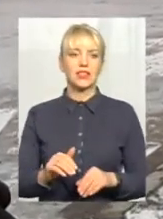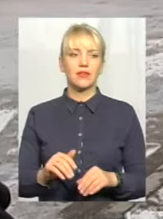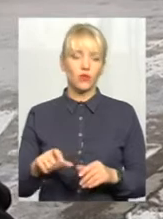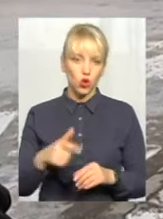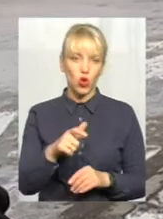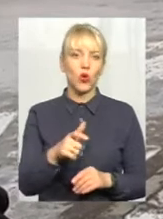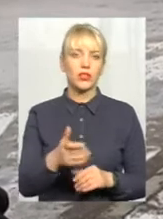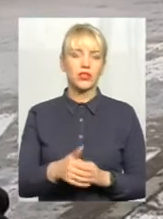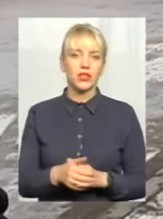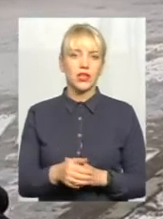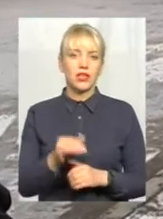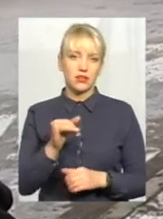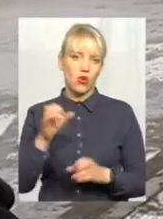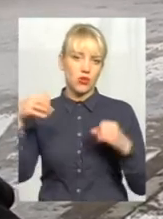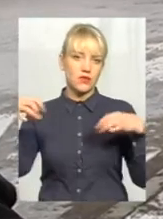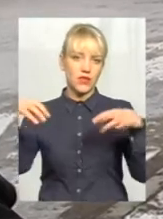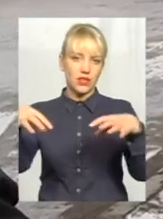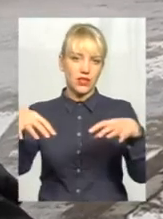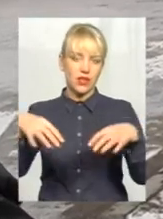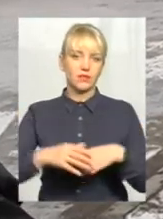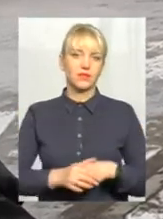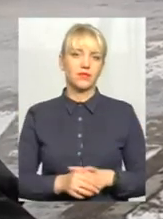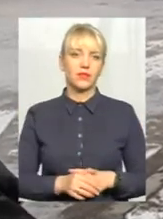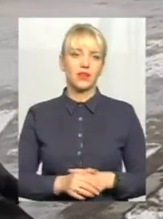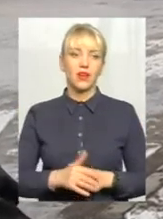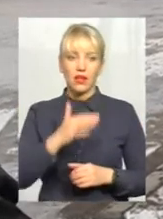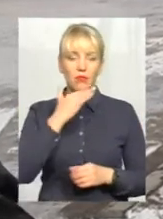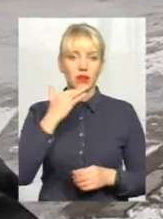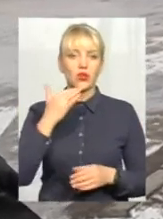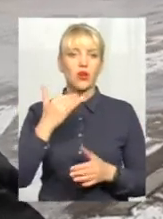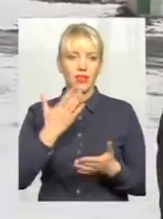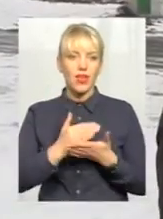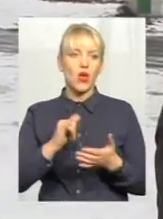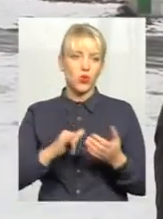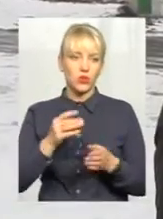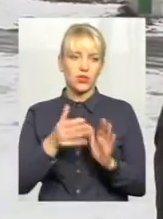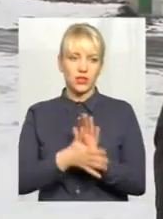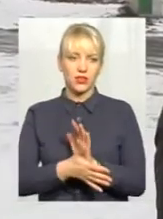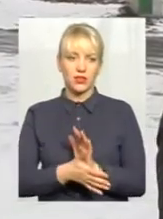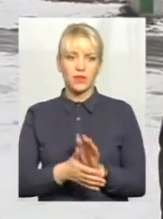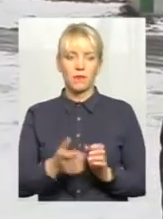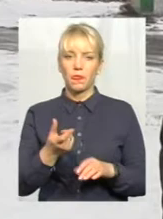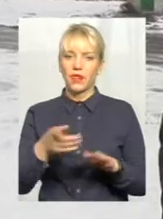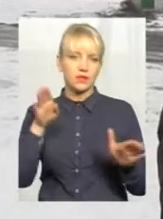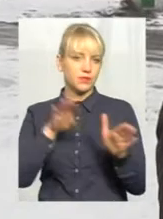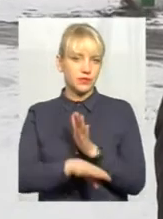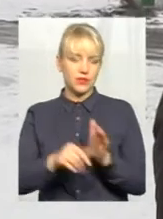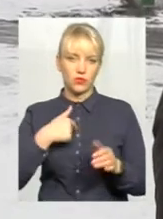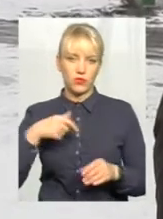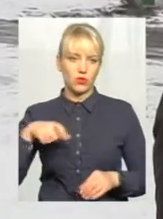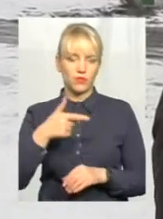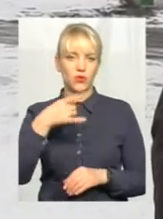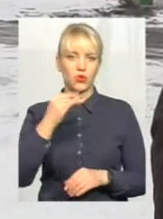принципі, я знаю, освітлення. Та багато є, куди їх діти. Саме гірше це дороги в нас, особливо